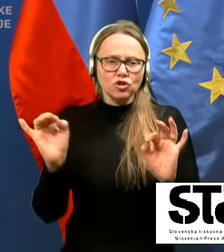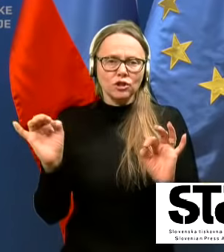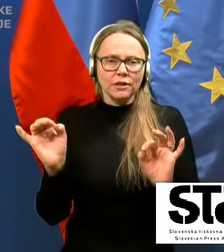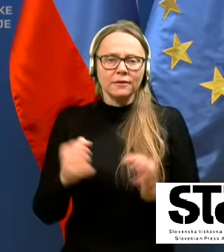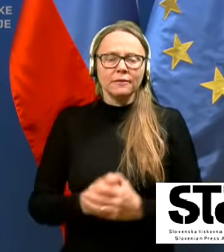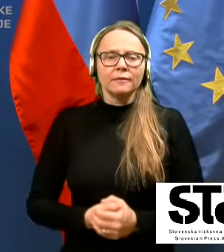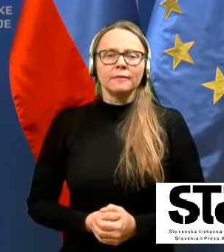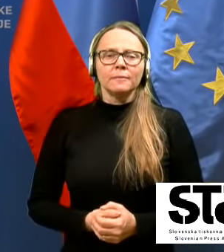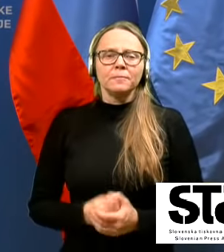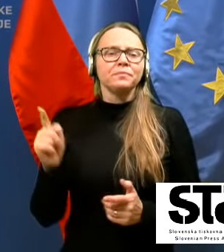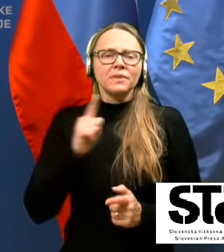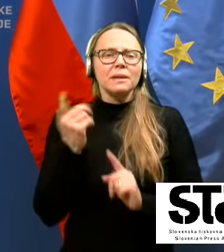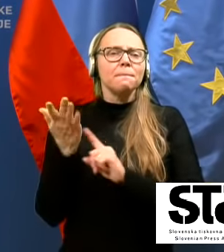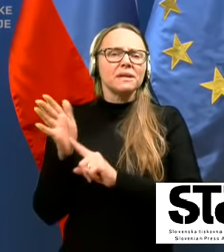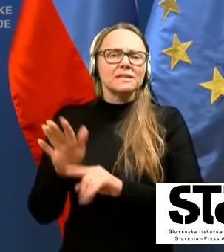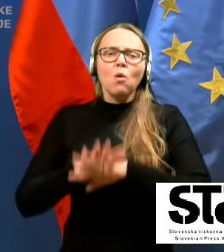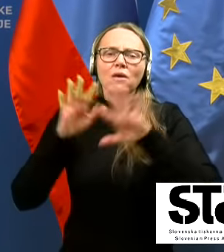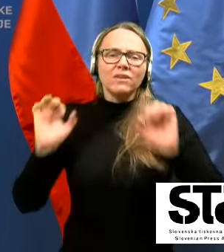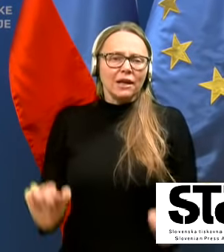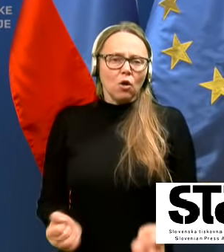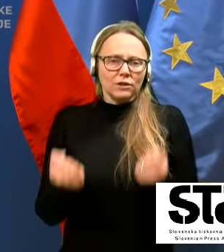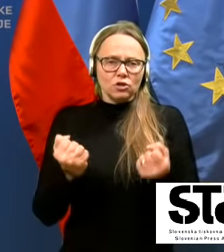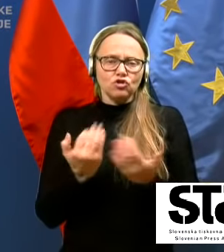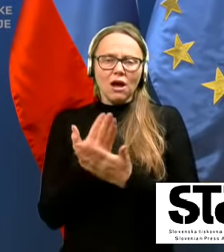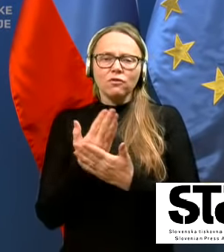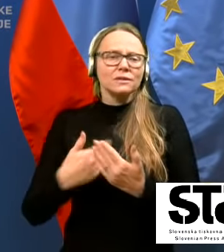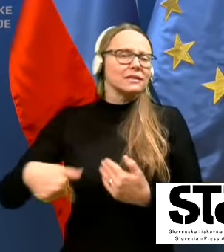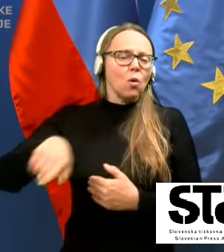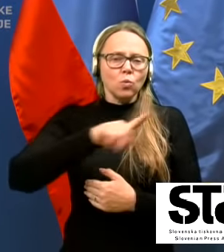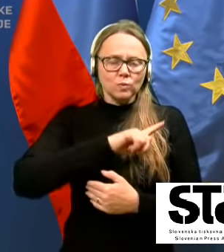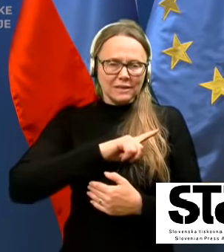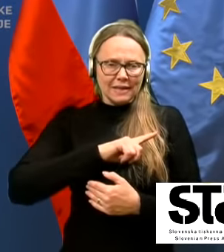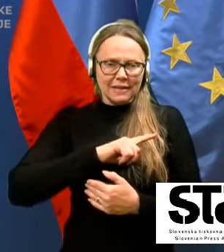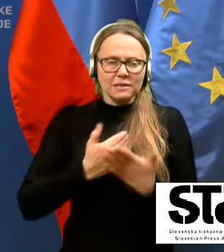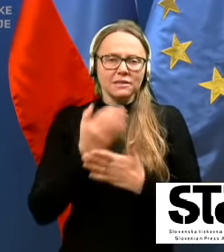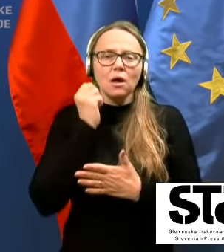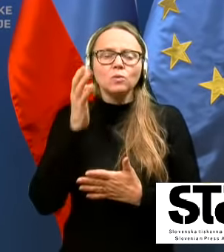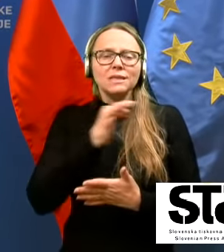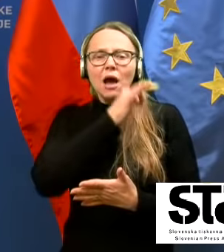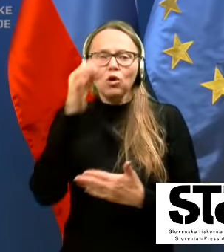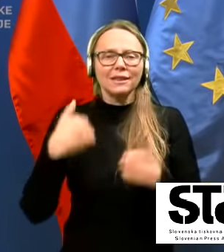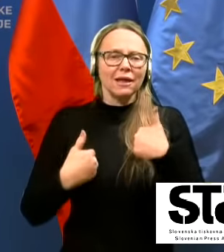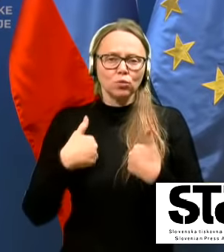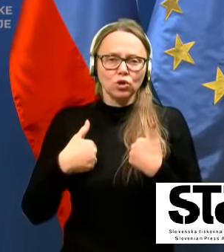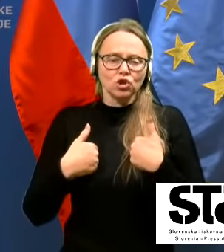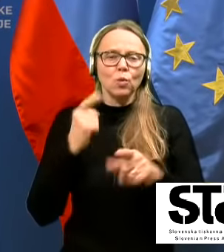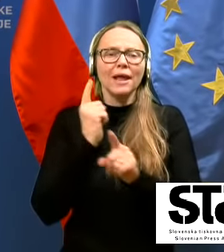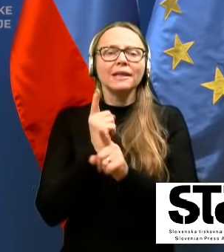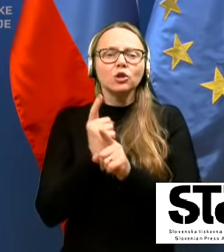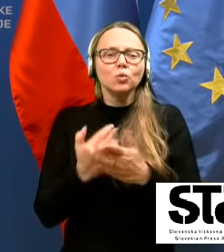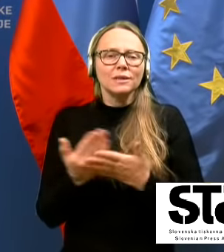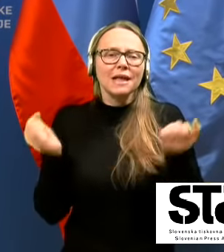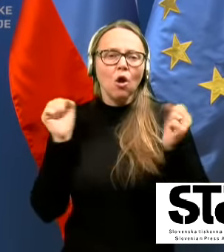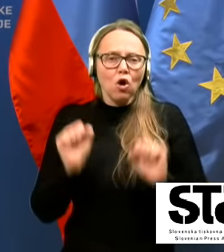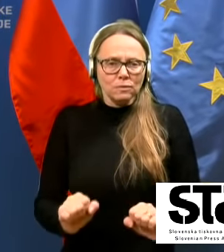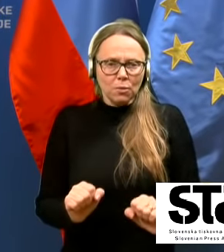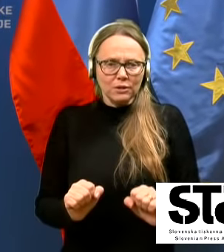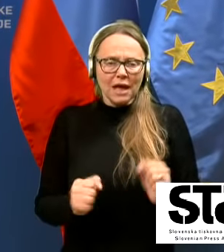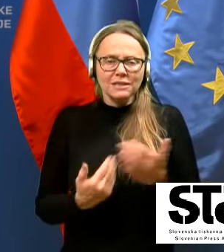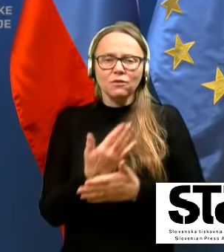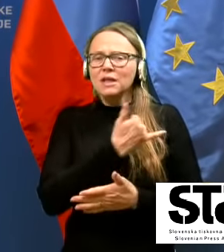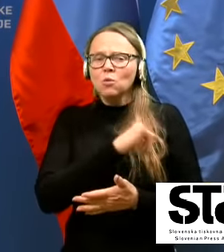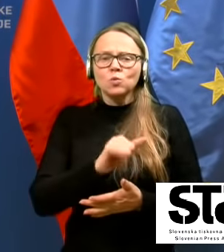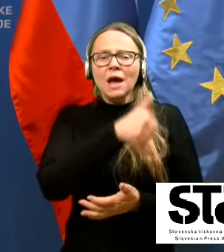veliko težavo za vse nas, za vsakodnevno življenje, sveda tudi za gospodarstvo, za vsakega posameznika.